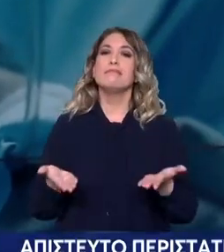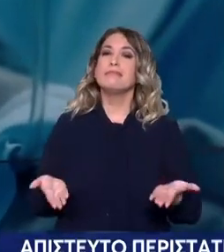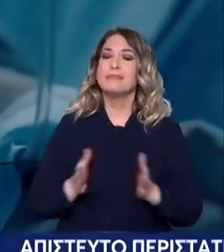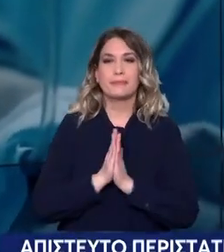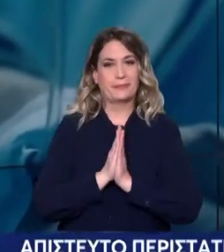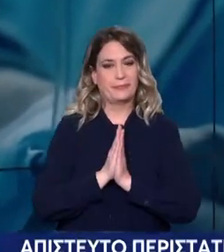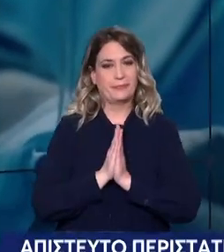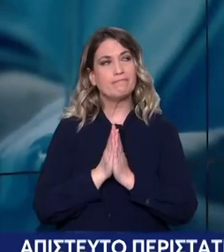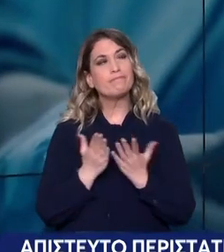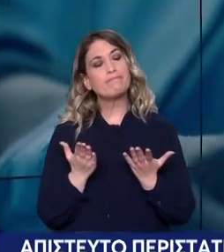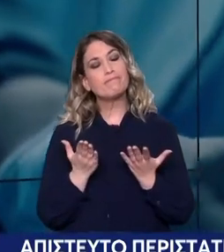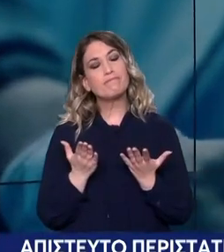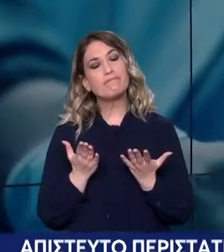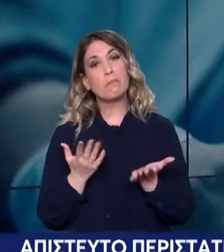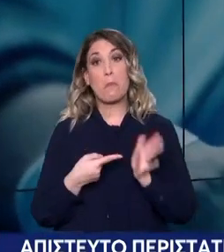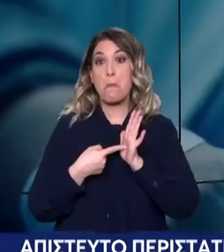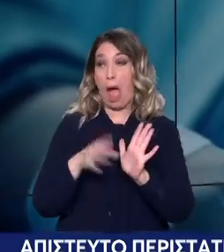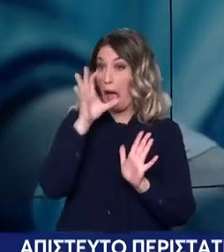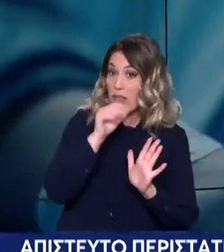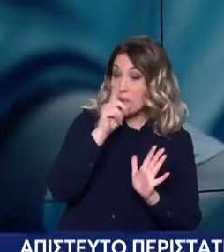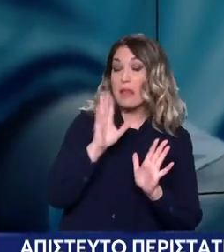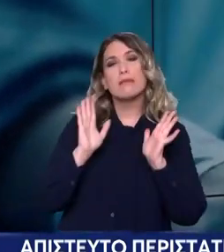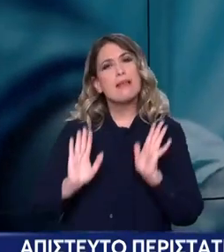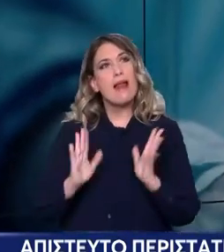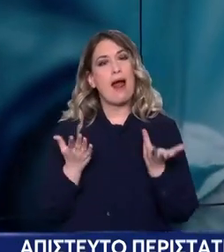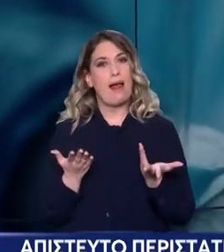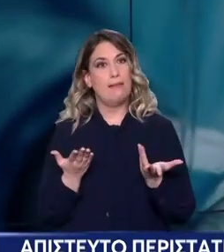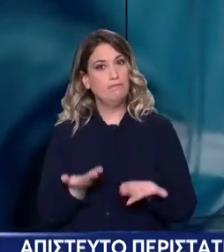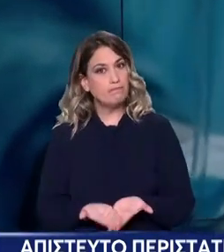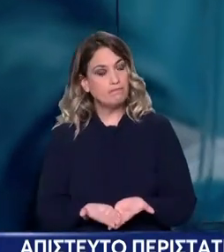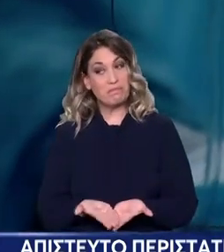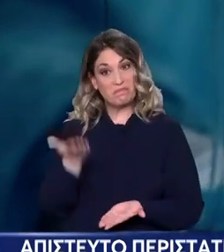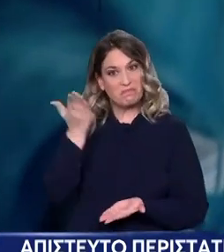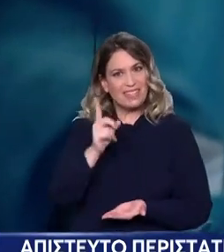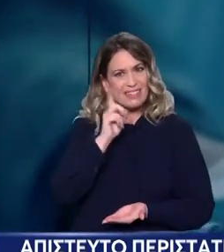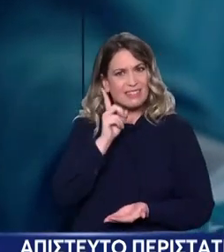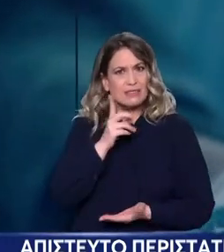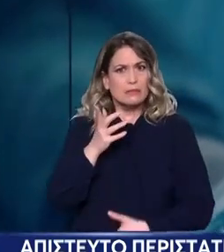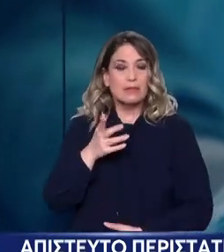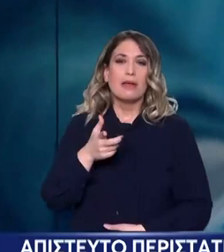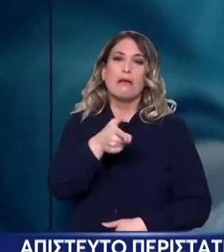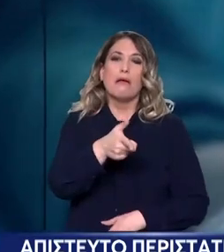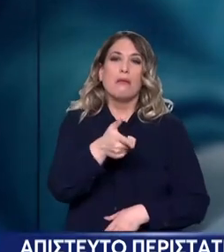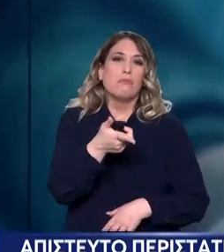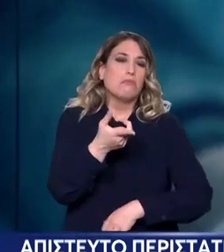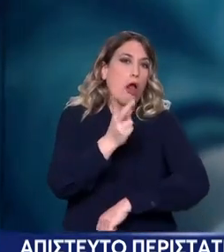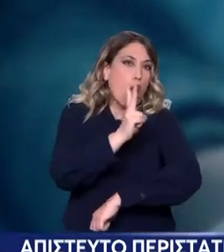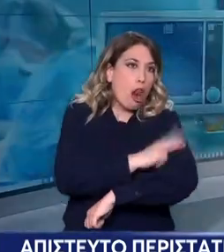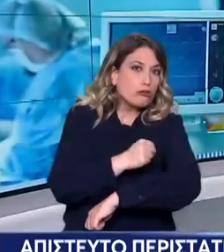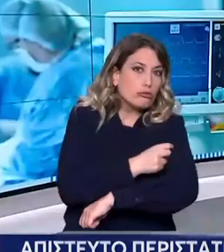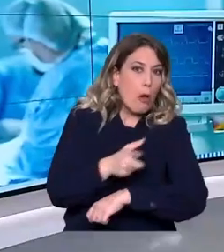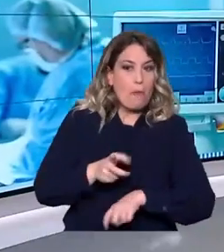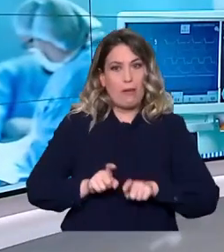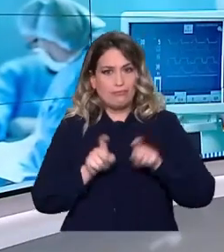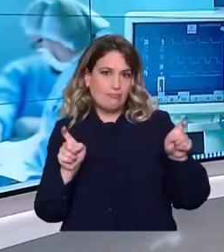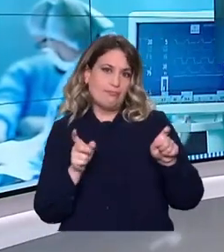Δεν ξέρω τι έχει γίνει, θέλω να το ξαναπώ. Δυσκολεύομαι να πιστέψω όμως ότι αυτή η γυναίκα άρων-άρων σηκώθηκε και έφυγε από μόνη της. Να δούμε την άσπα μπαλέτα,